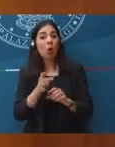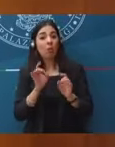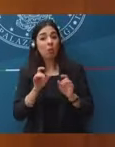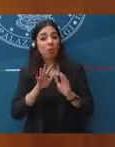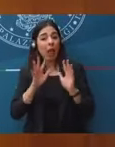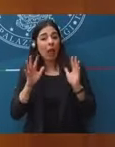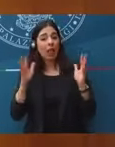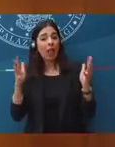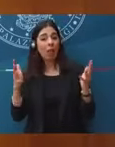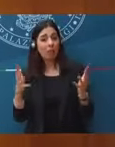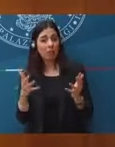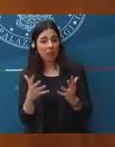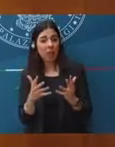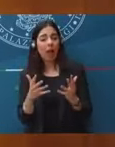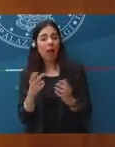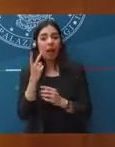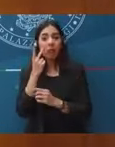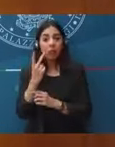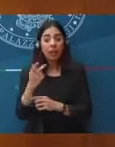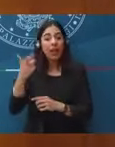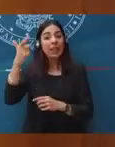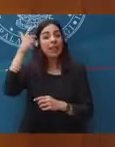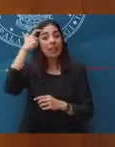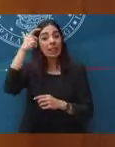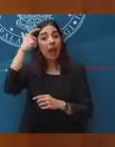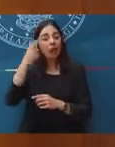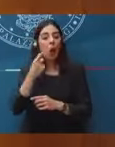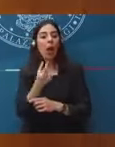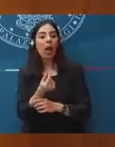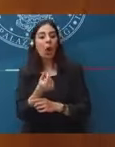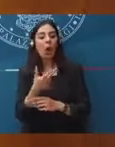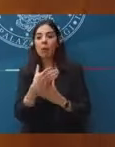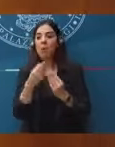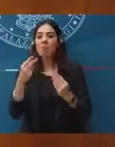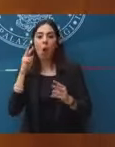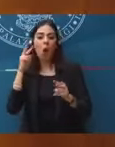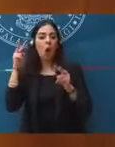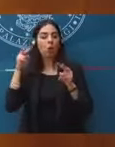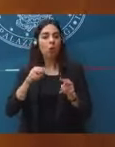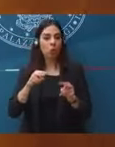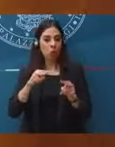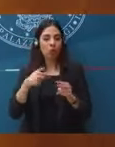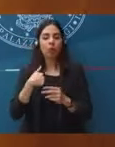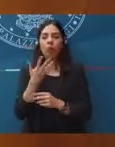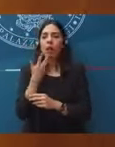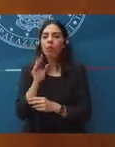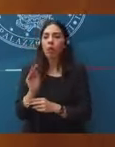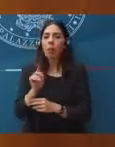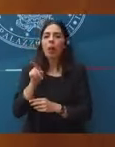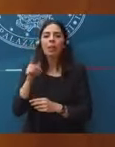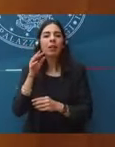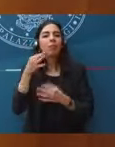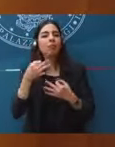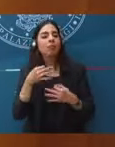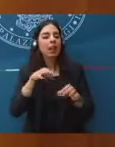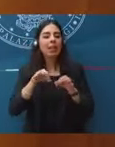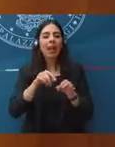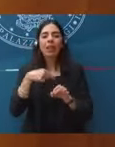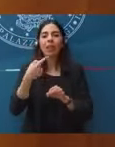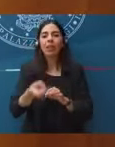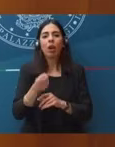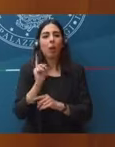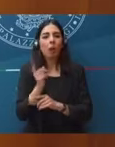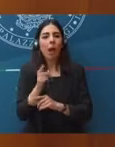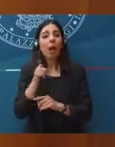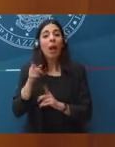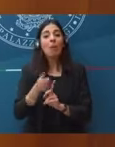maggiore dello Stato nell'economia. Volevo chiedere quale sarà la sua strategia, quali saranno le sue priorità,